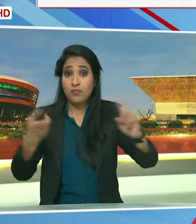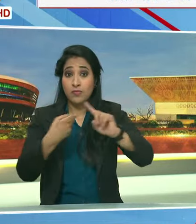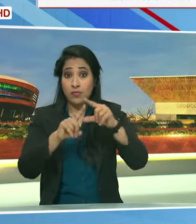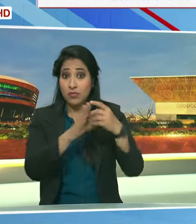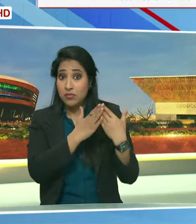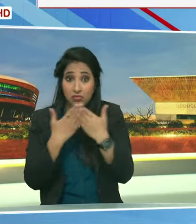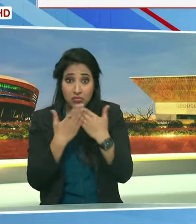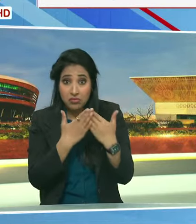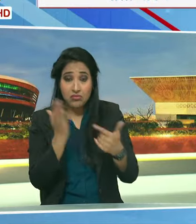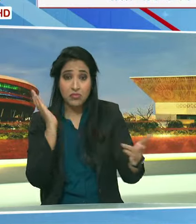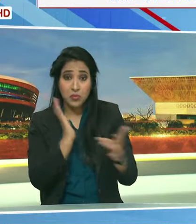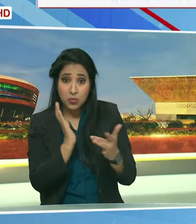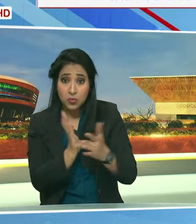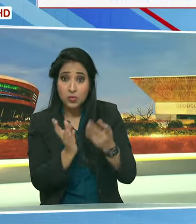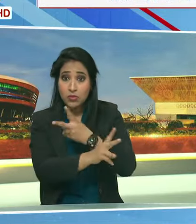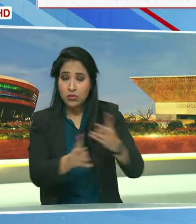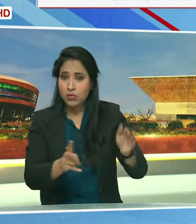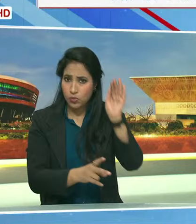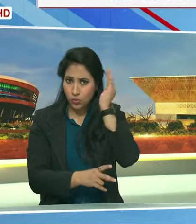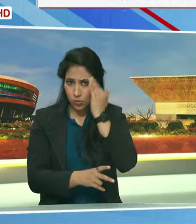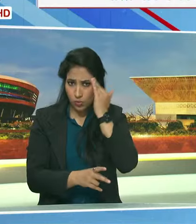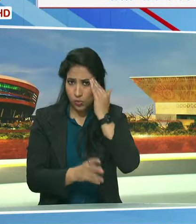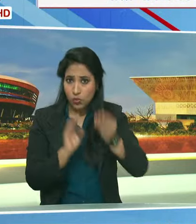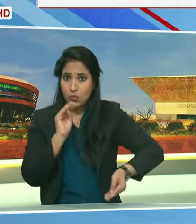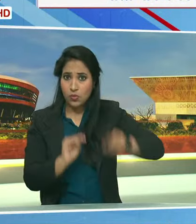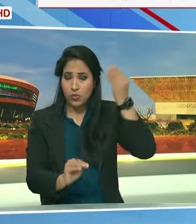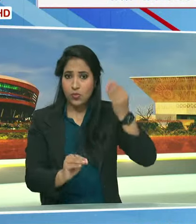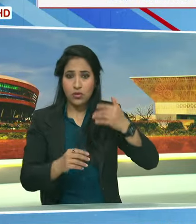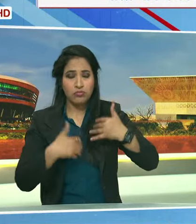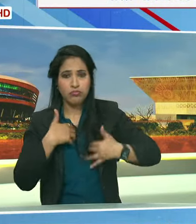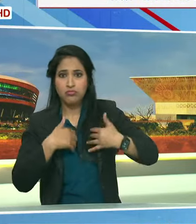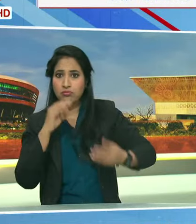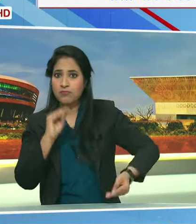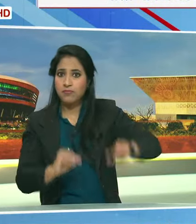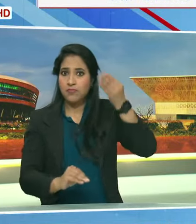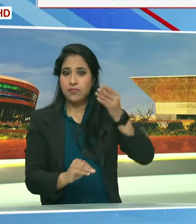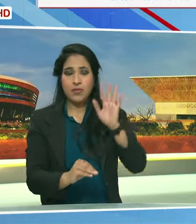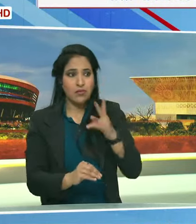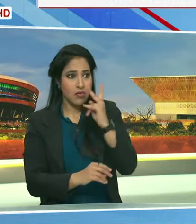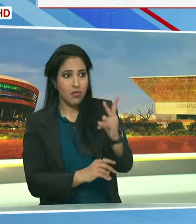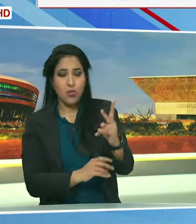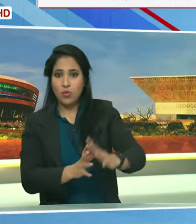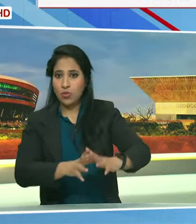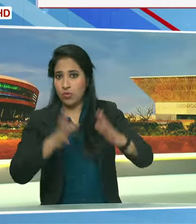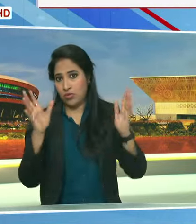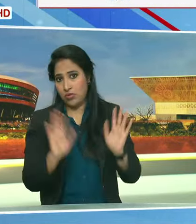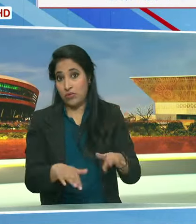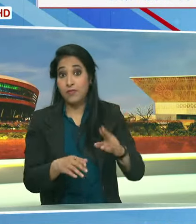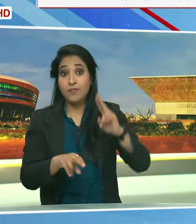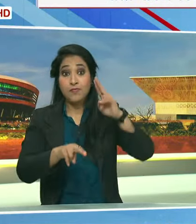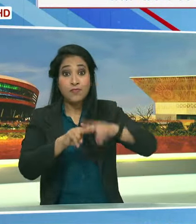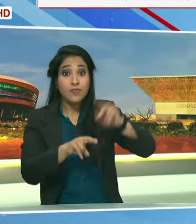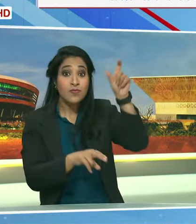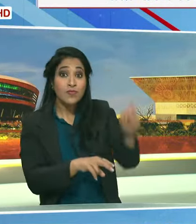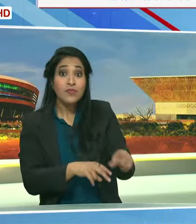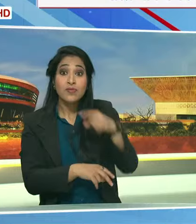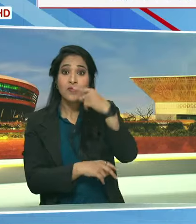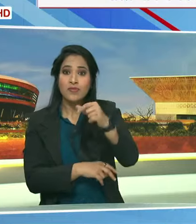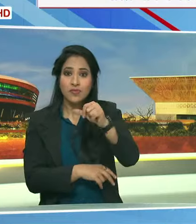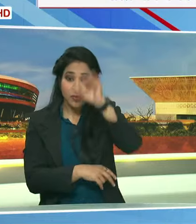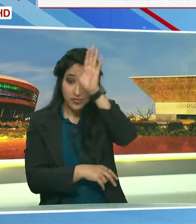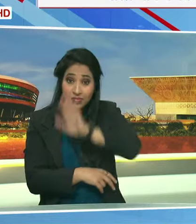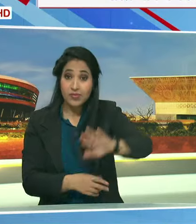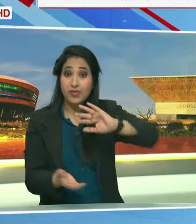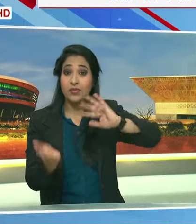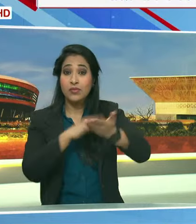शिक्षा और तक्नीकी जानकारी उन्हें सबसे अधिक उच्साहित करती है फ्रेट के अनुसार भारत की